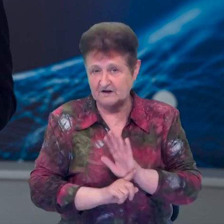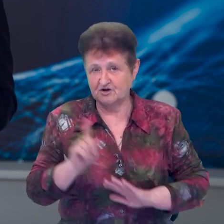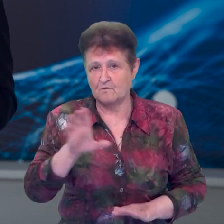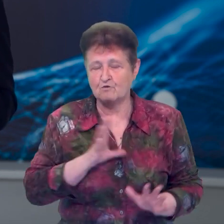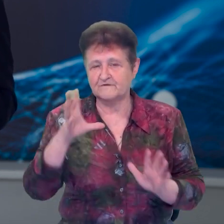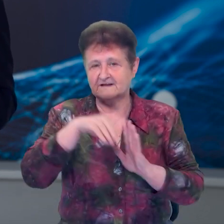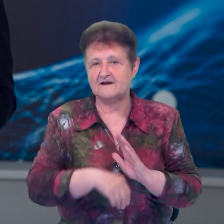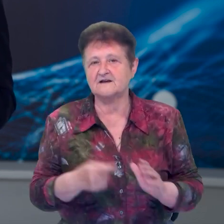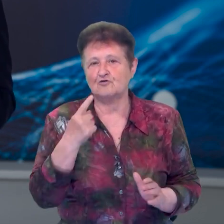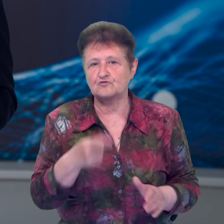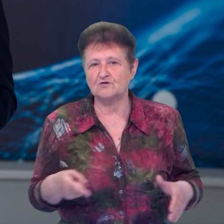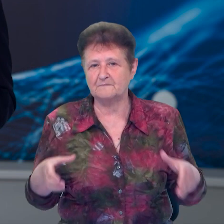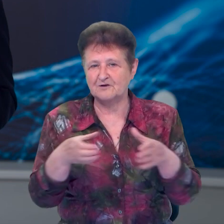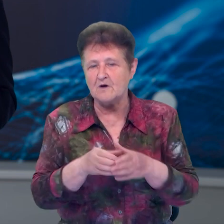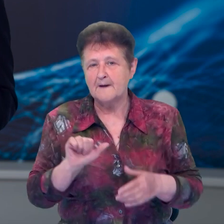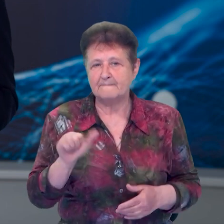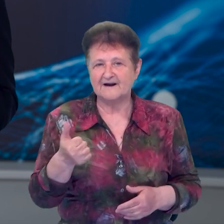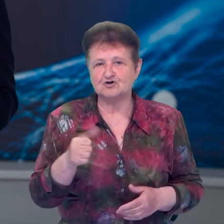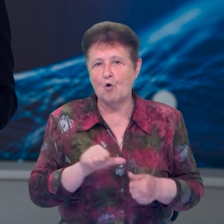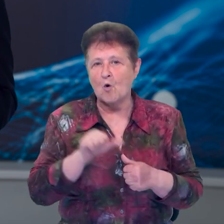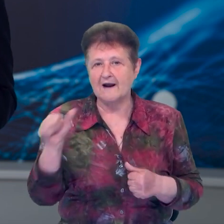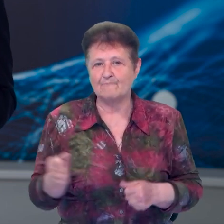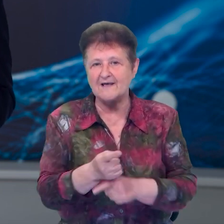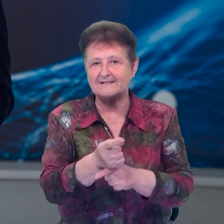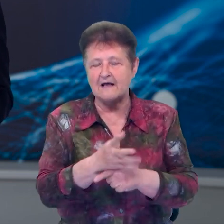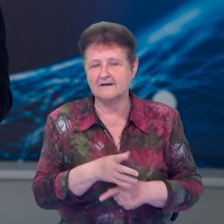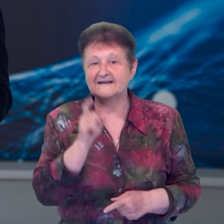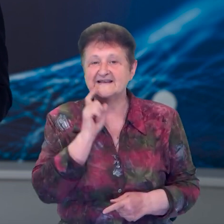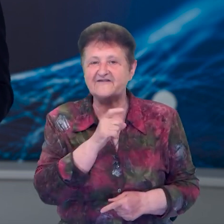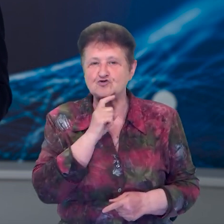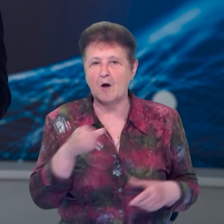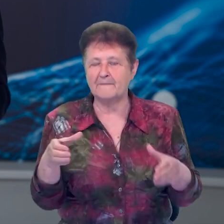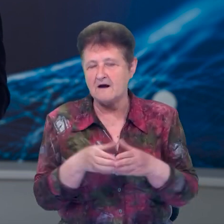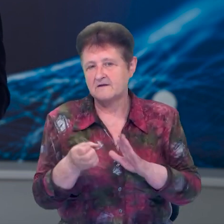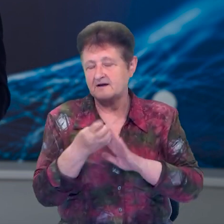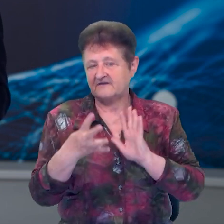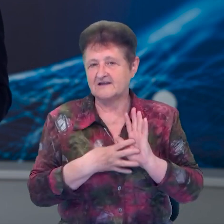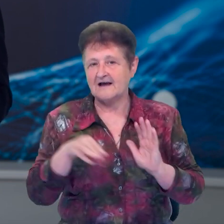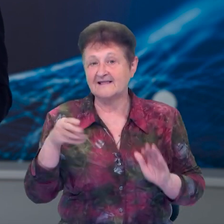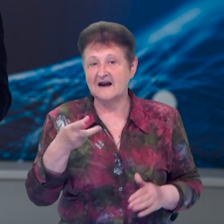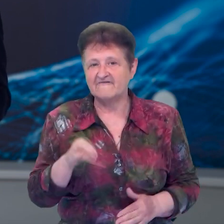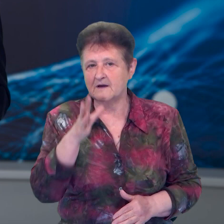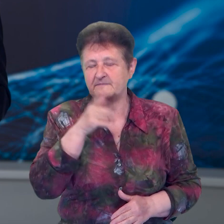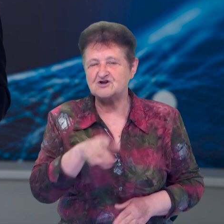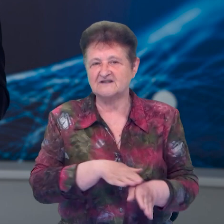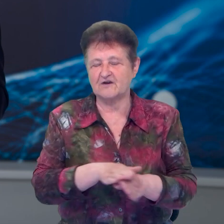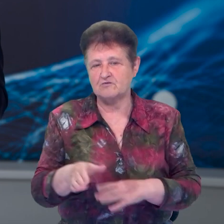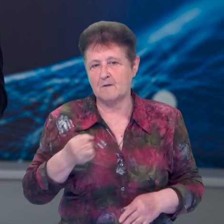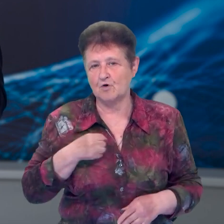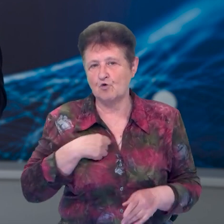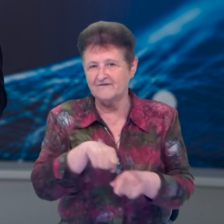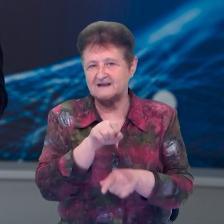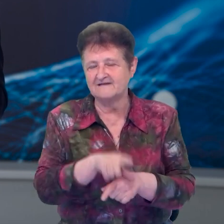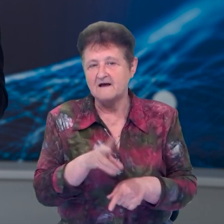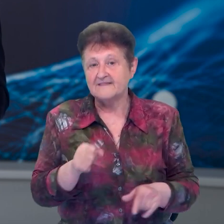був у складі одного з підрозділів першої окремої танкової сіверської бригади. 19 травня під час виконання бойового